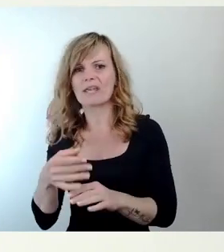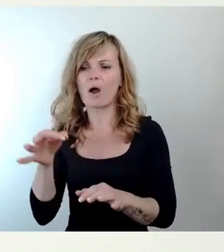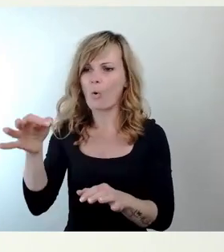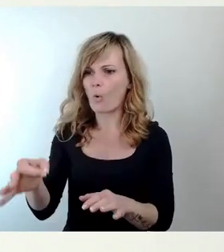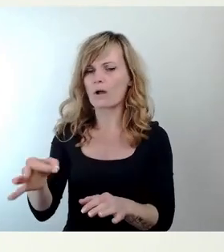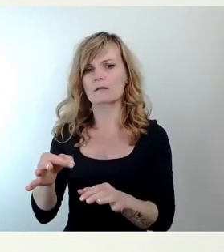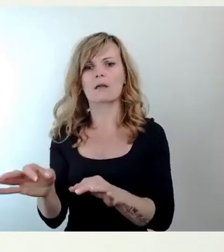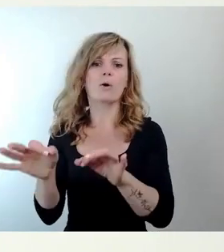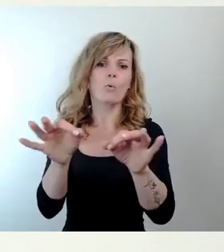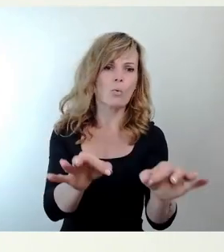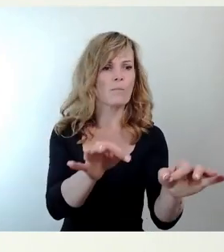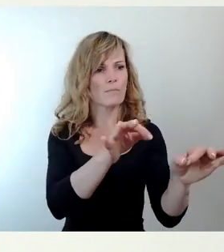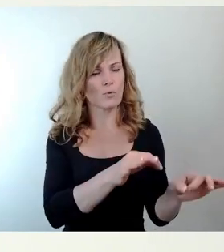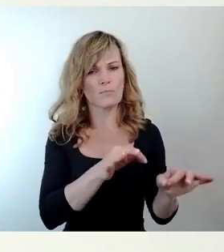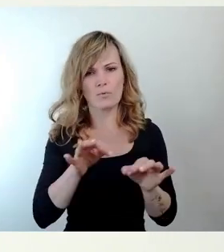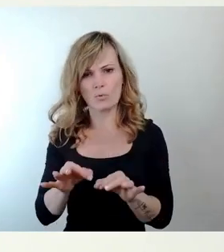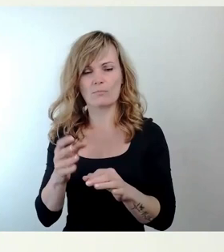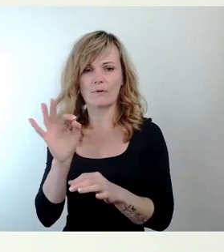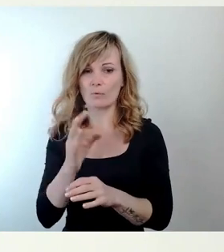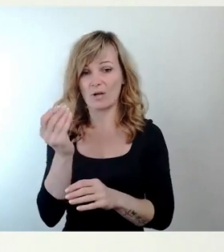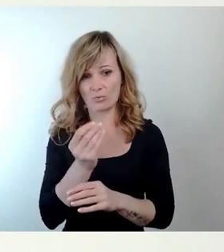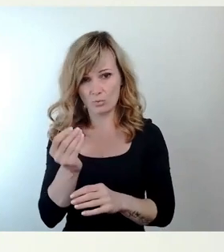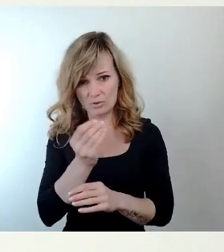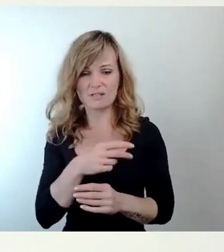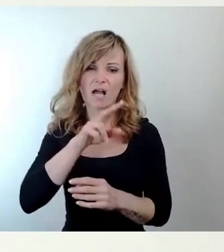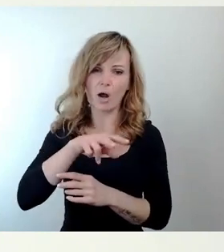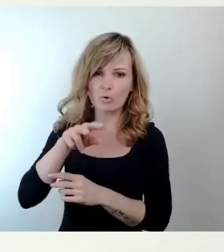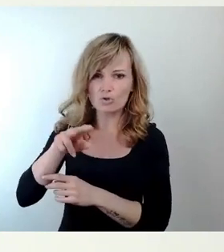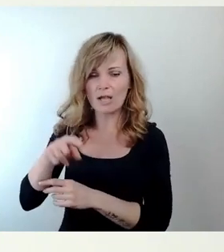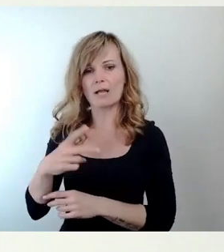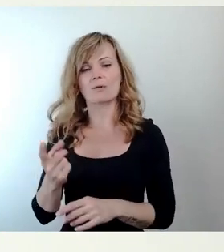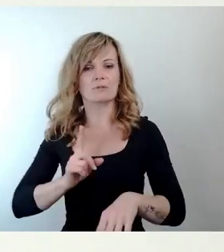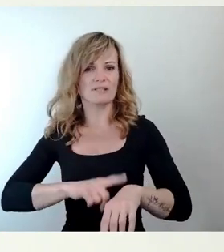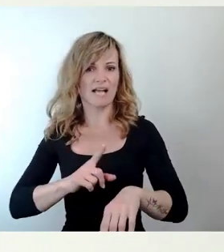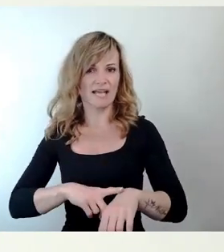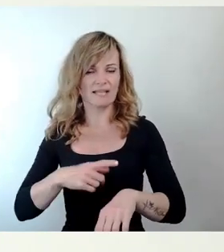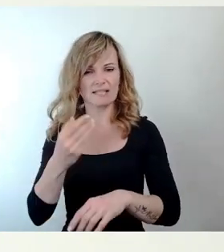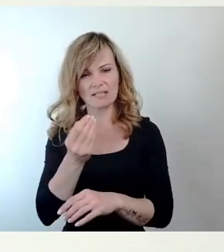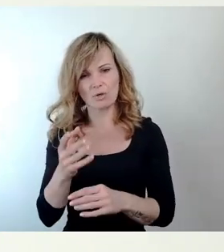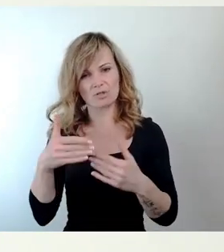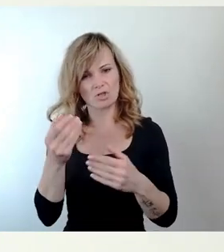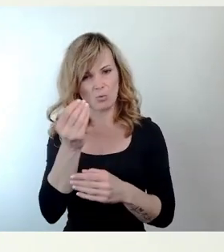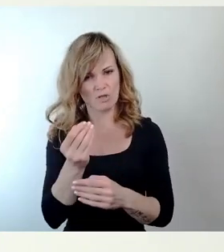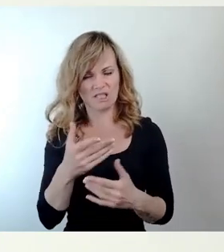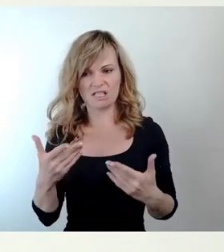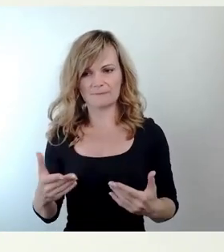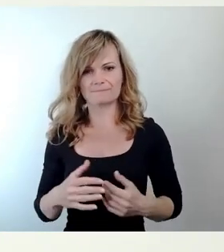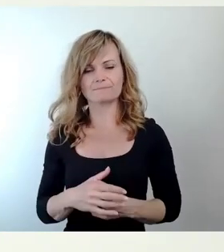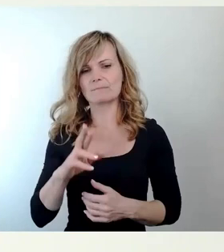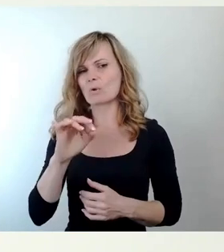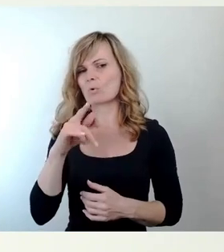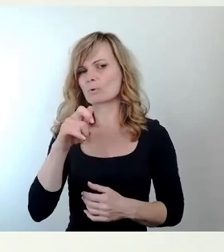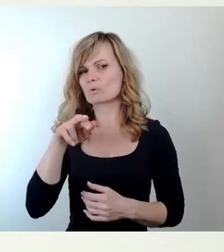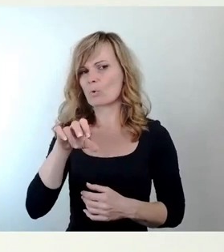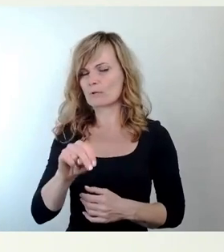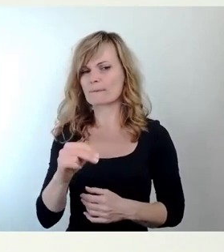finden für die Ausstellung zeitgenössischer Kunst. Die Robotronkantine kann so ein Nukleus